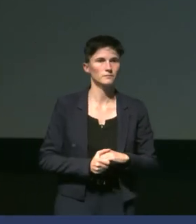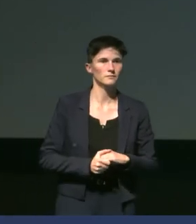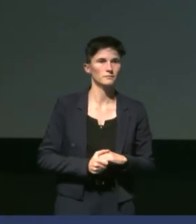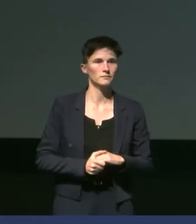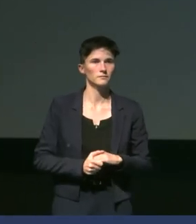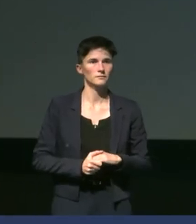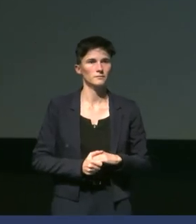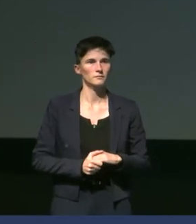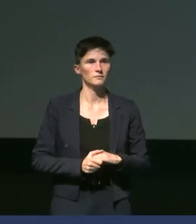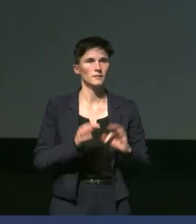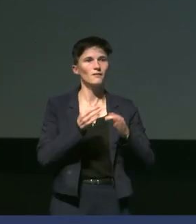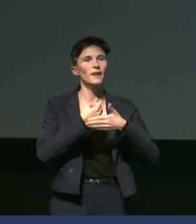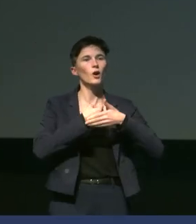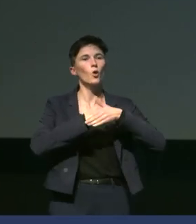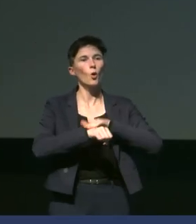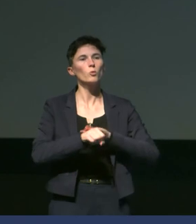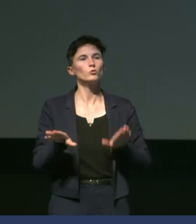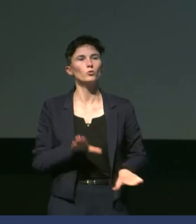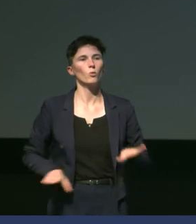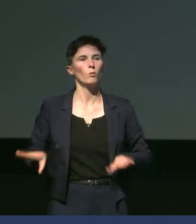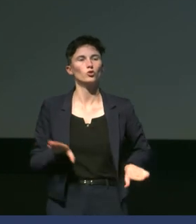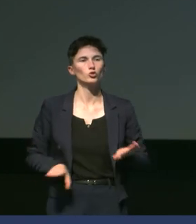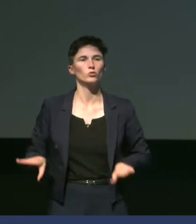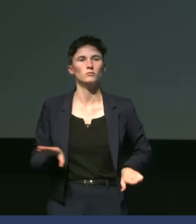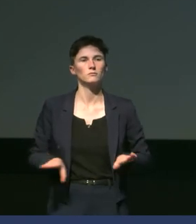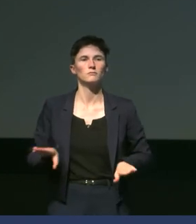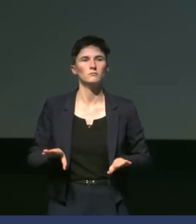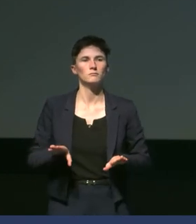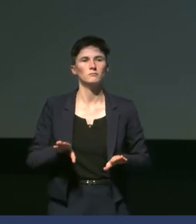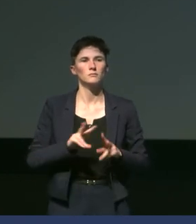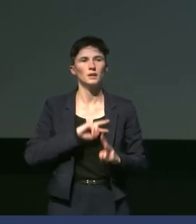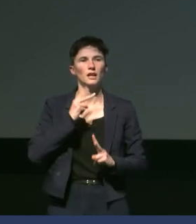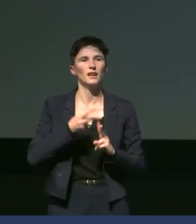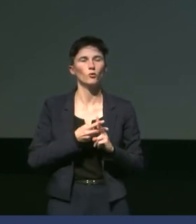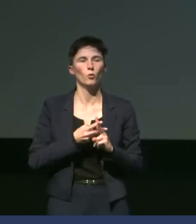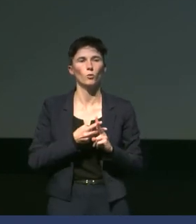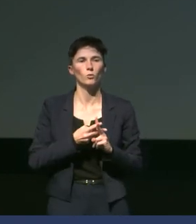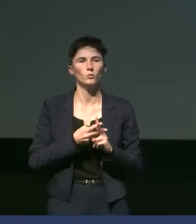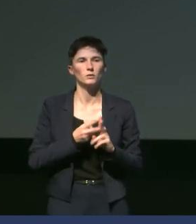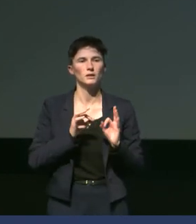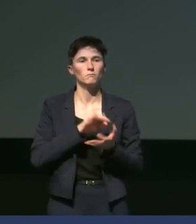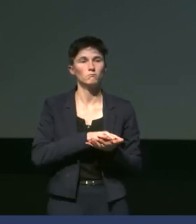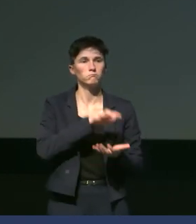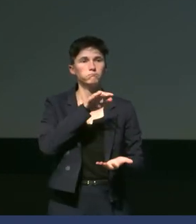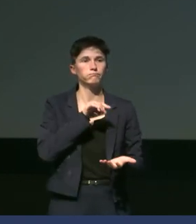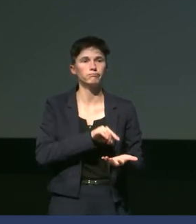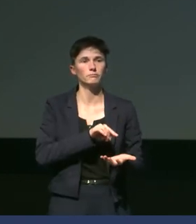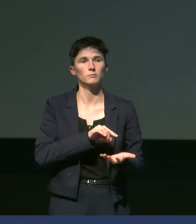Concernant la reproduction des manchots et concernant les oeufs,